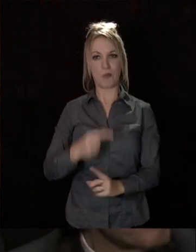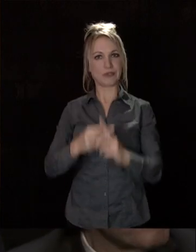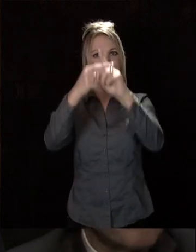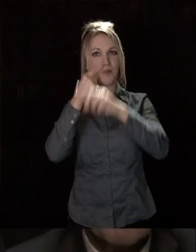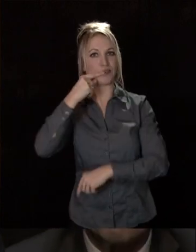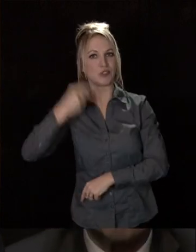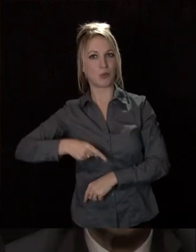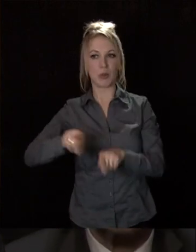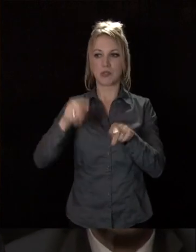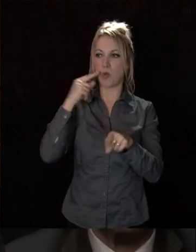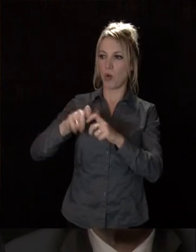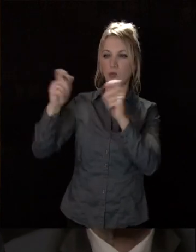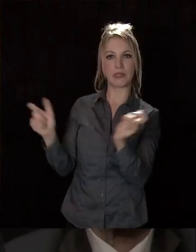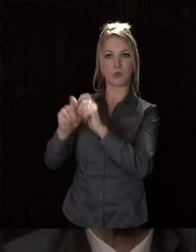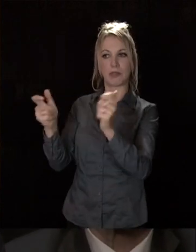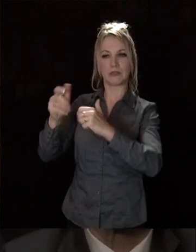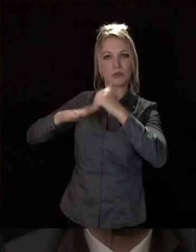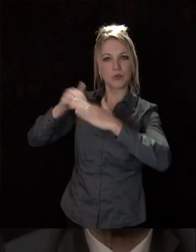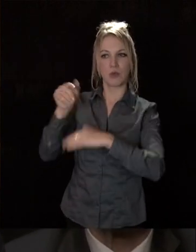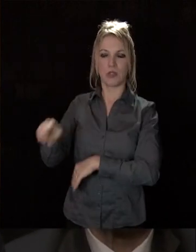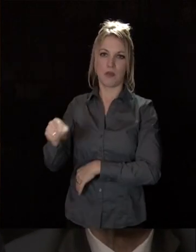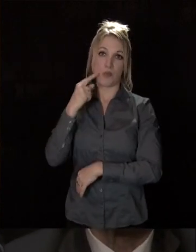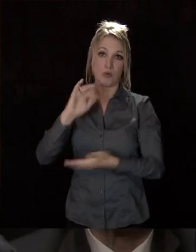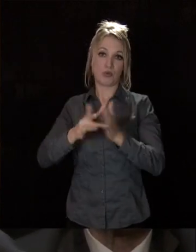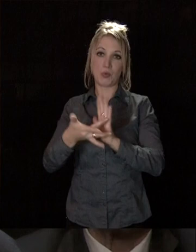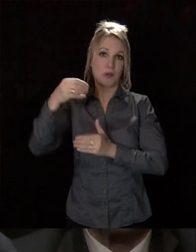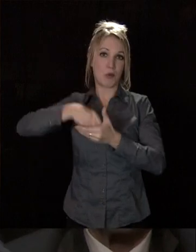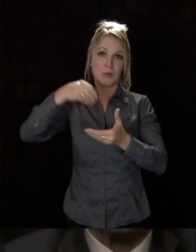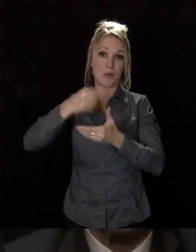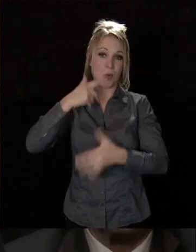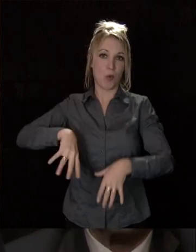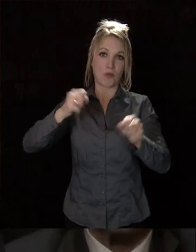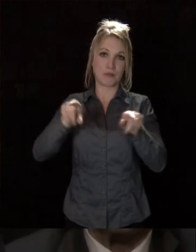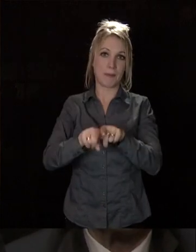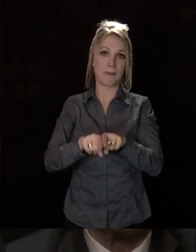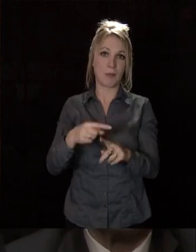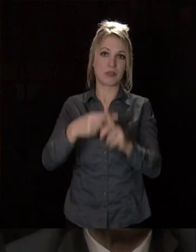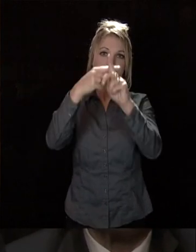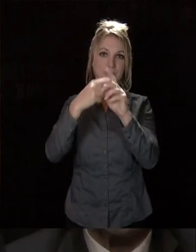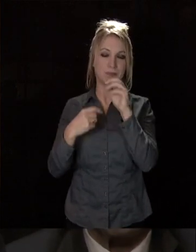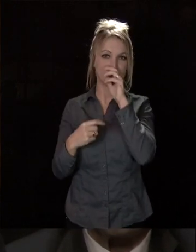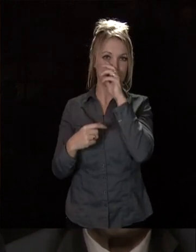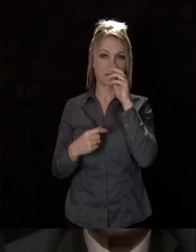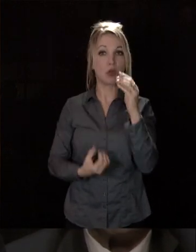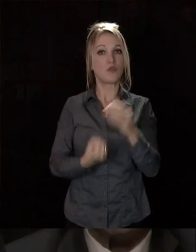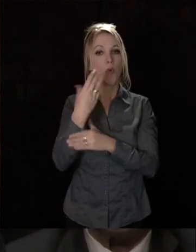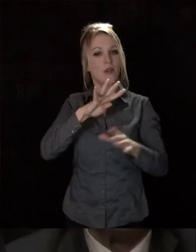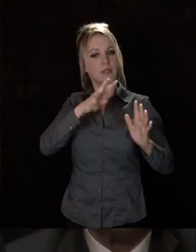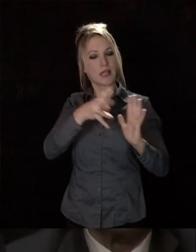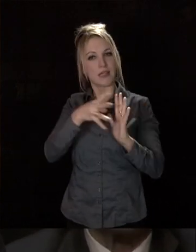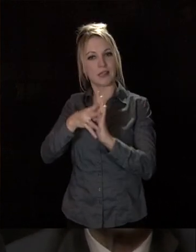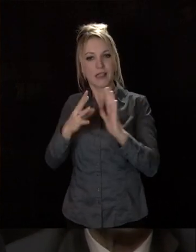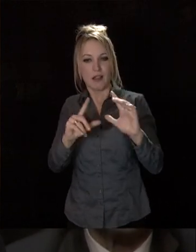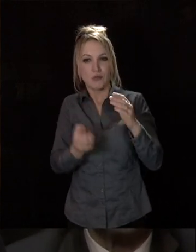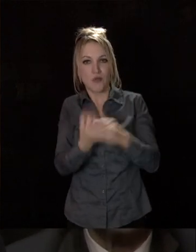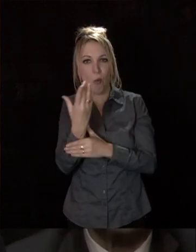mais c'est bon pour les entreprises qui construisent et donc c'est bon pour l'économie et pour l'emploi. De nouveaux quartiers voient le jour sur des terrains qui